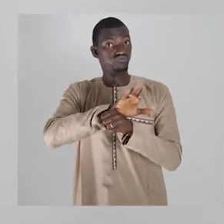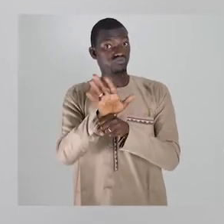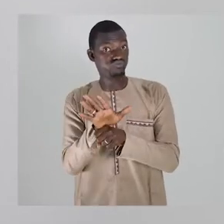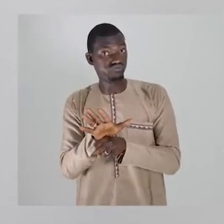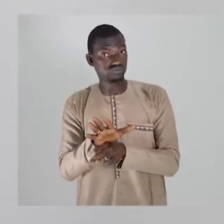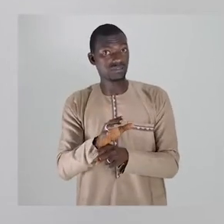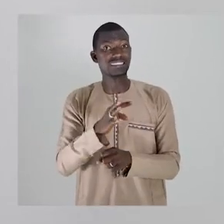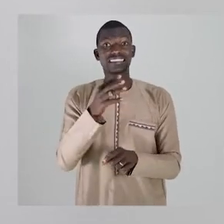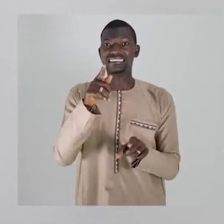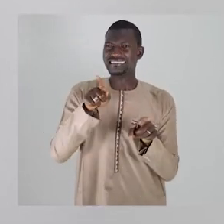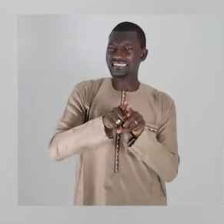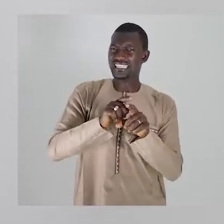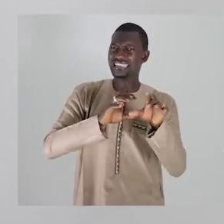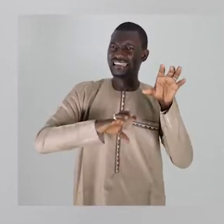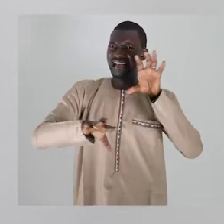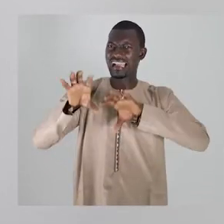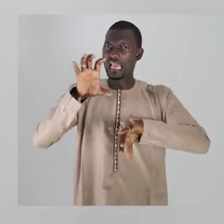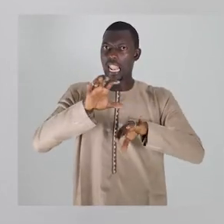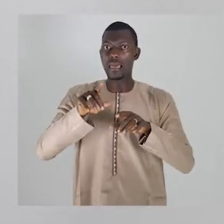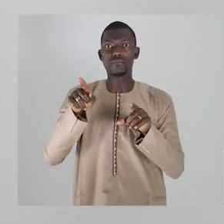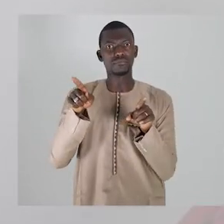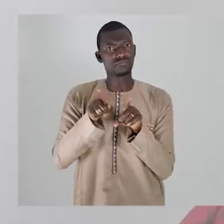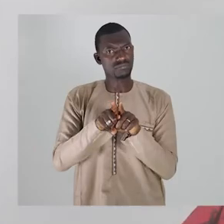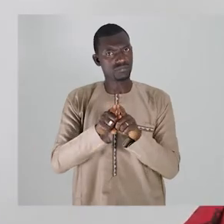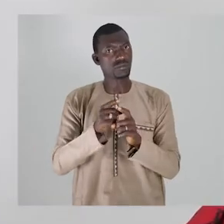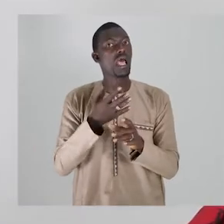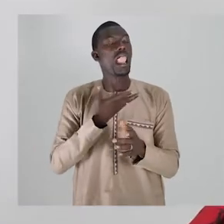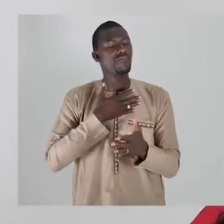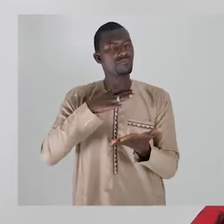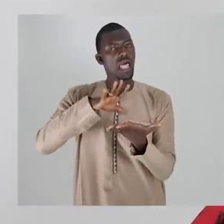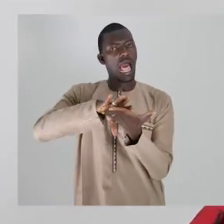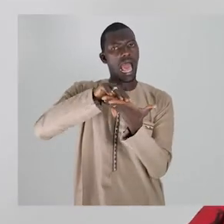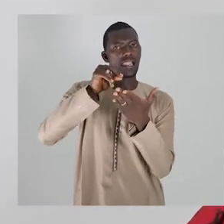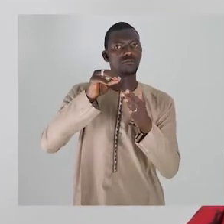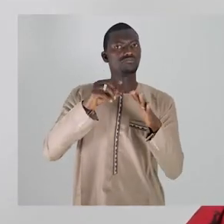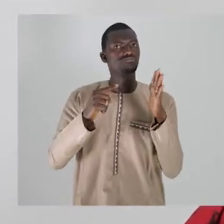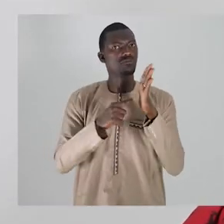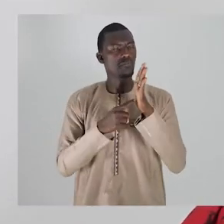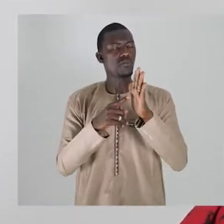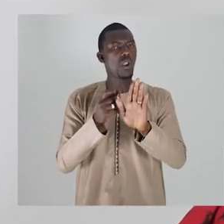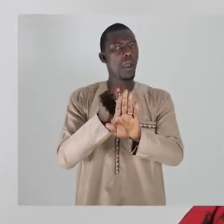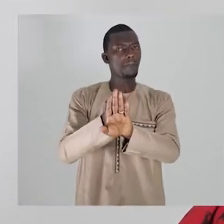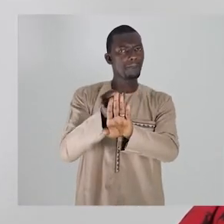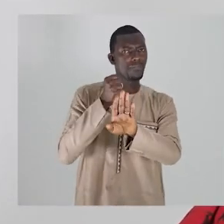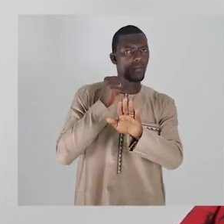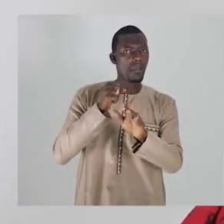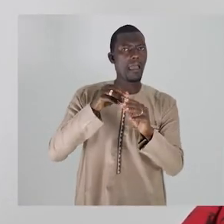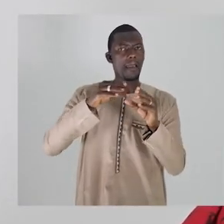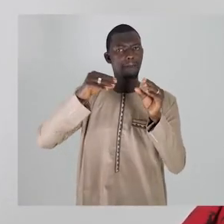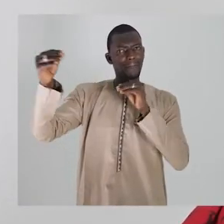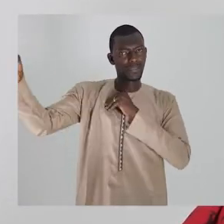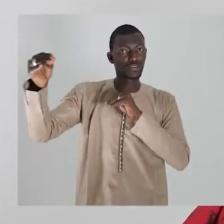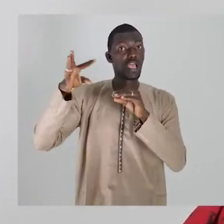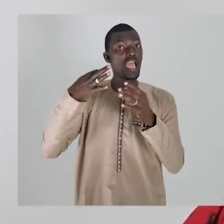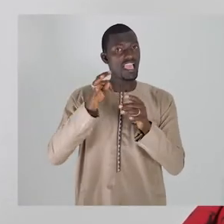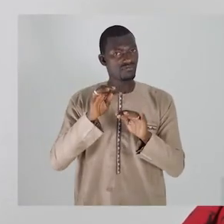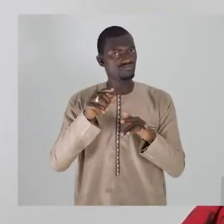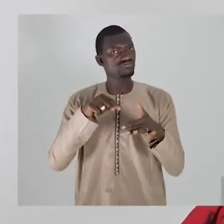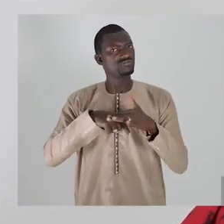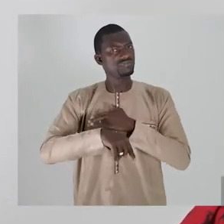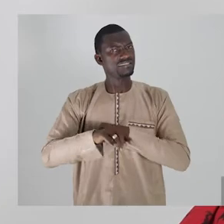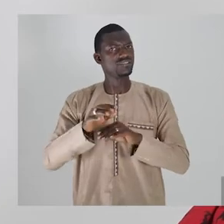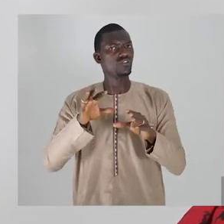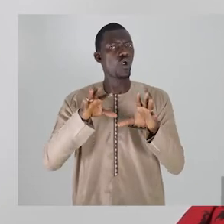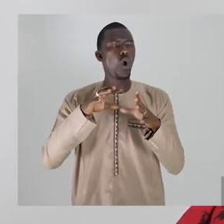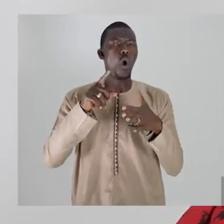kelono kendidi. Banja baba jibokan kanumanju nkubawajikasumutauku kuban. Furala fabuliaf. Warentu kan mankasumutauku